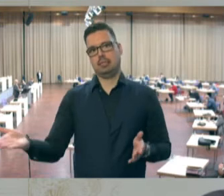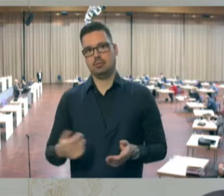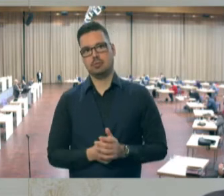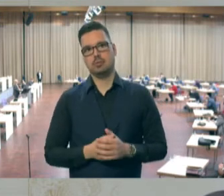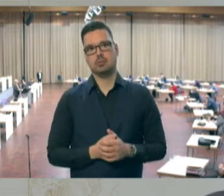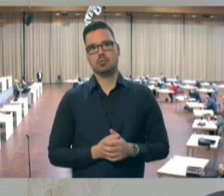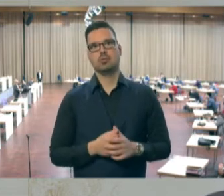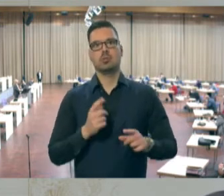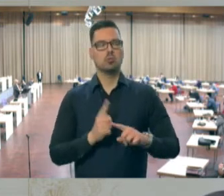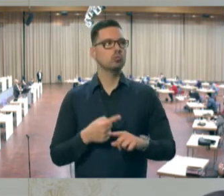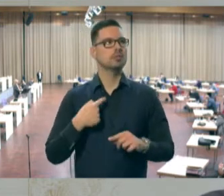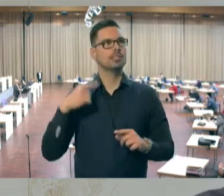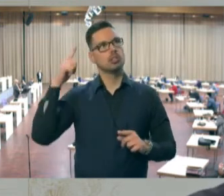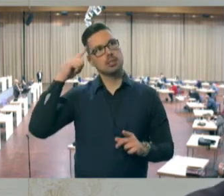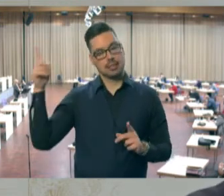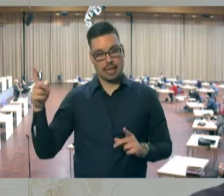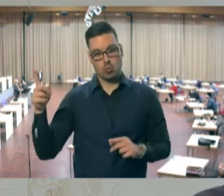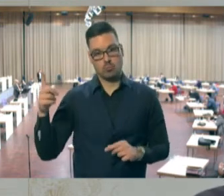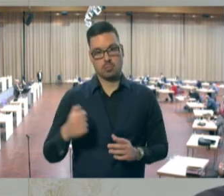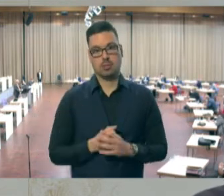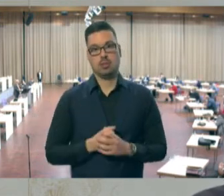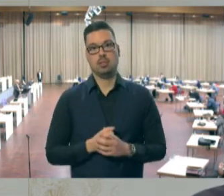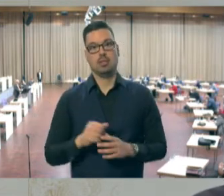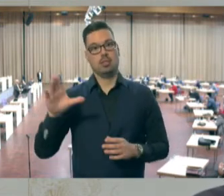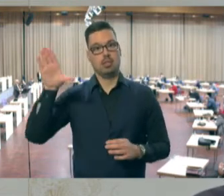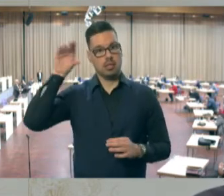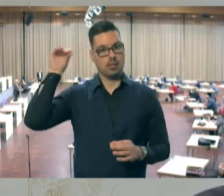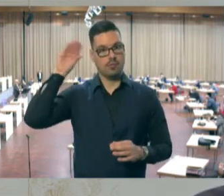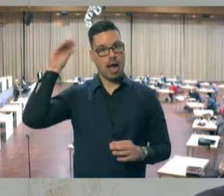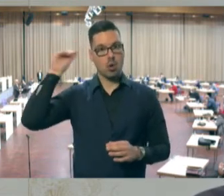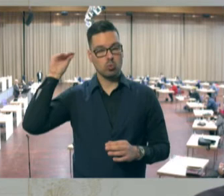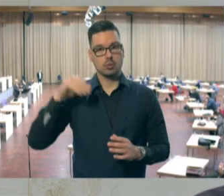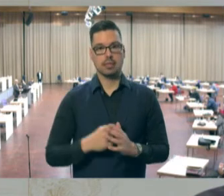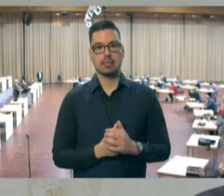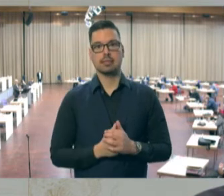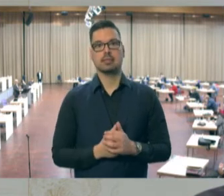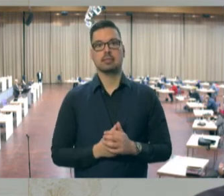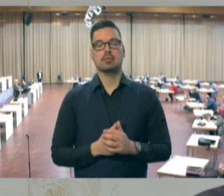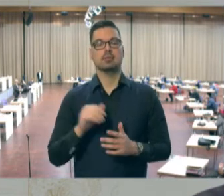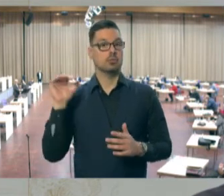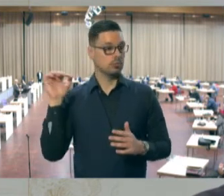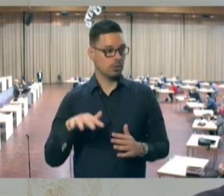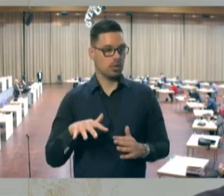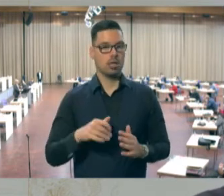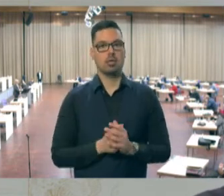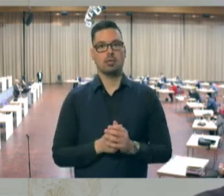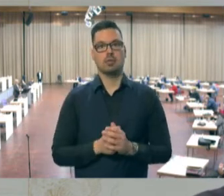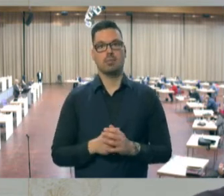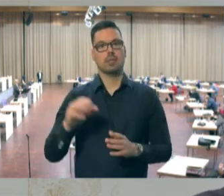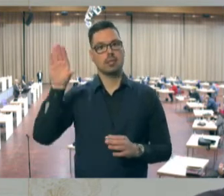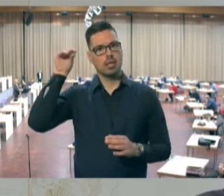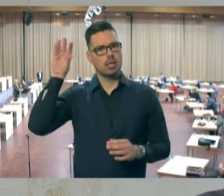Und ich glaube, dass nach den Erfahrungen, die wir bisher gemacht haben, dass nach diesen